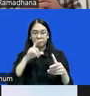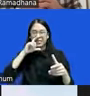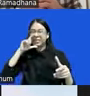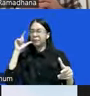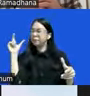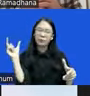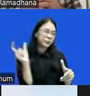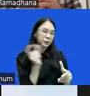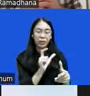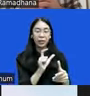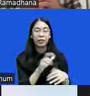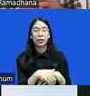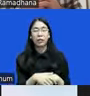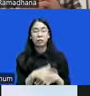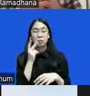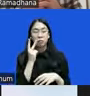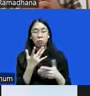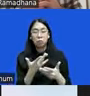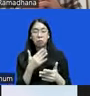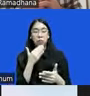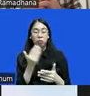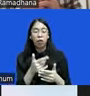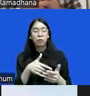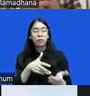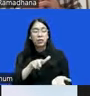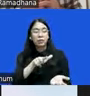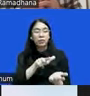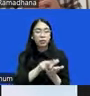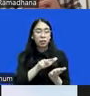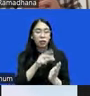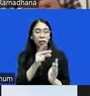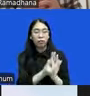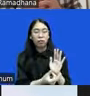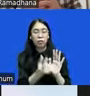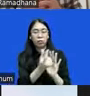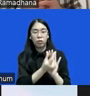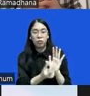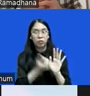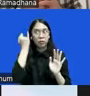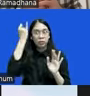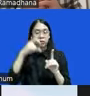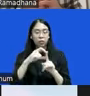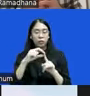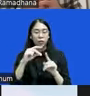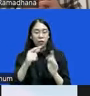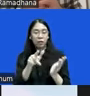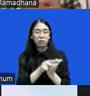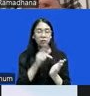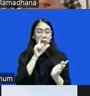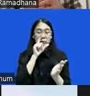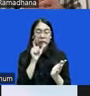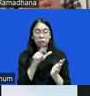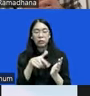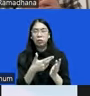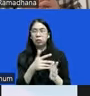praktis dari mulai disahkan sebagai RUU inisiatif DPR, hanya hitungan tidak